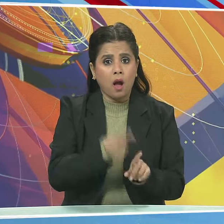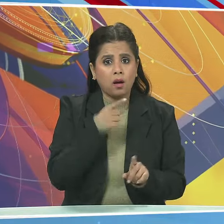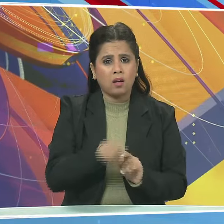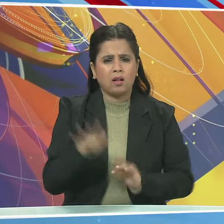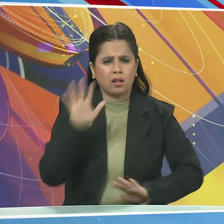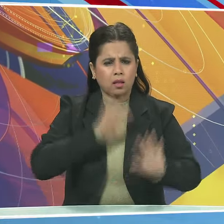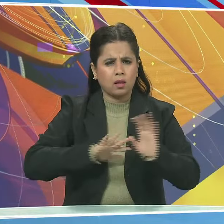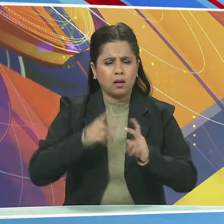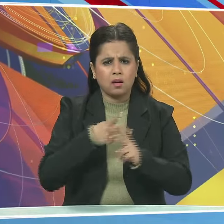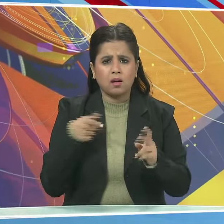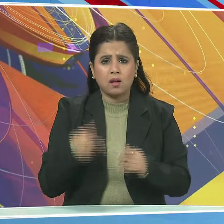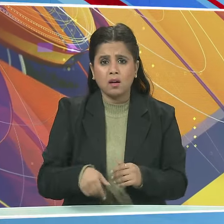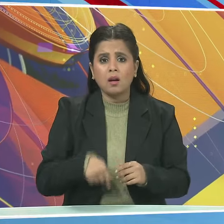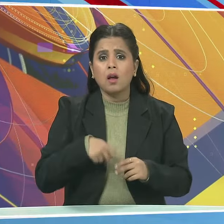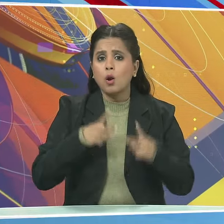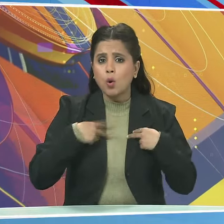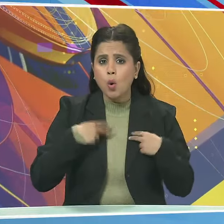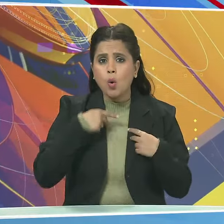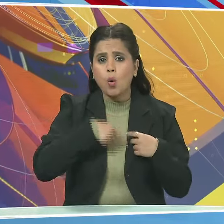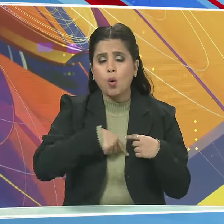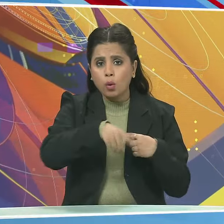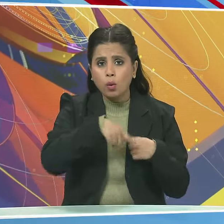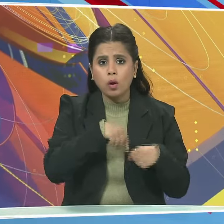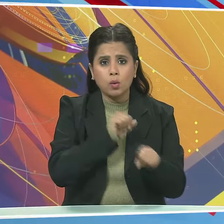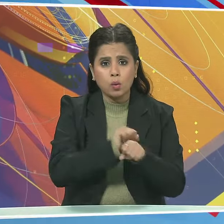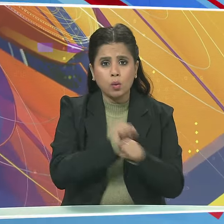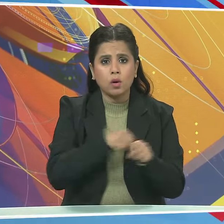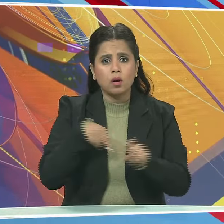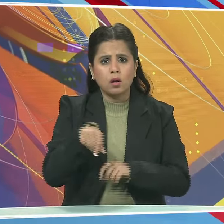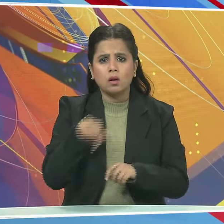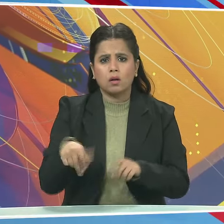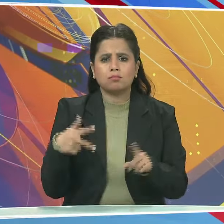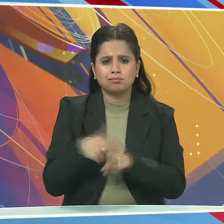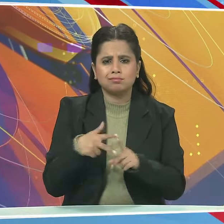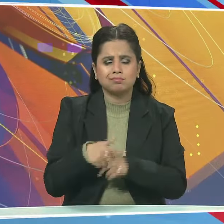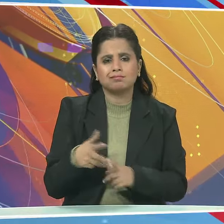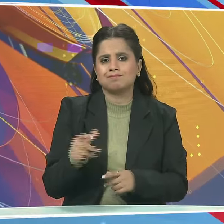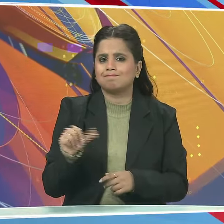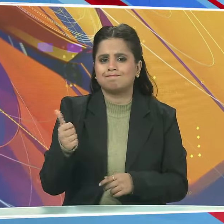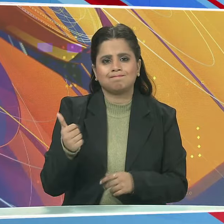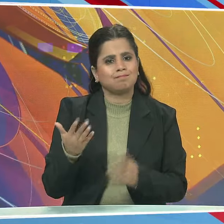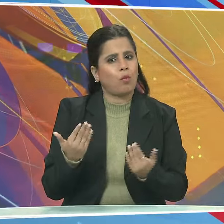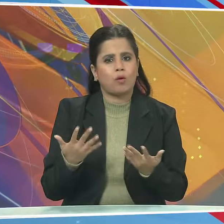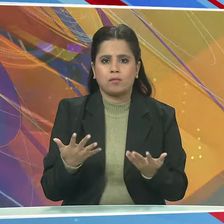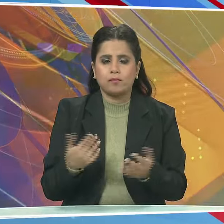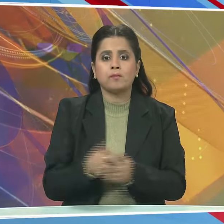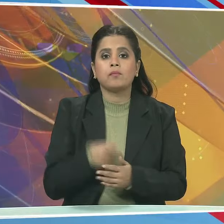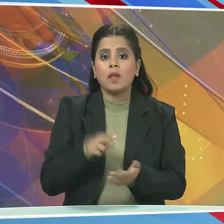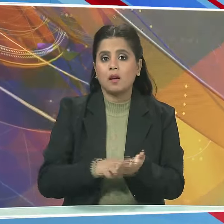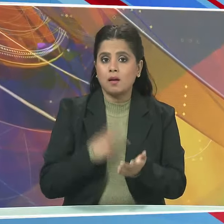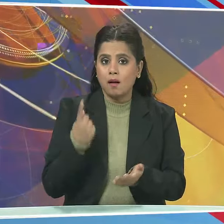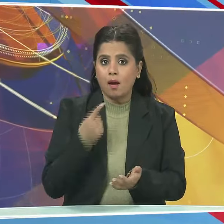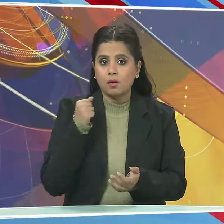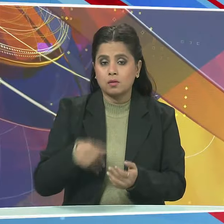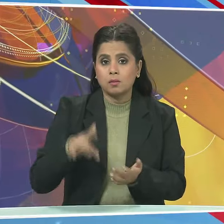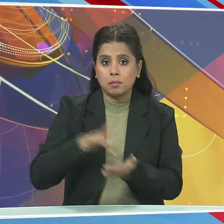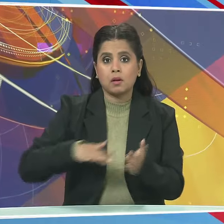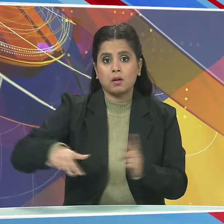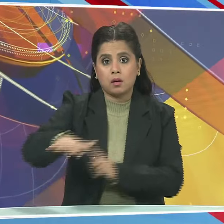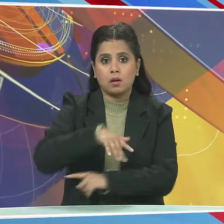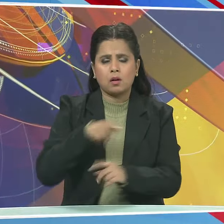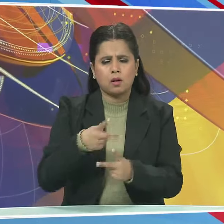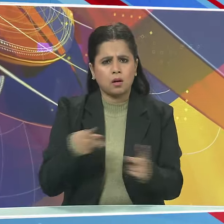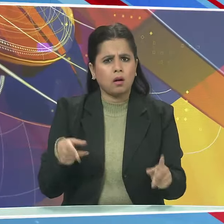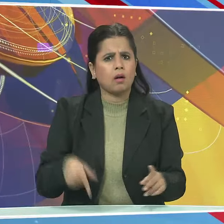नाट कियता अदालती कारवाई को प्रतिस्थापित नहीं कर सकते हैं राश्ट्री राजधानी में हो रहे